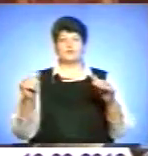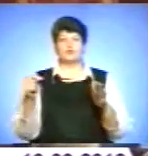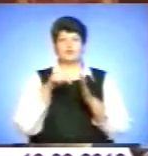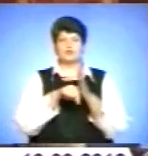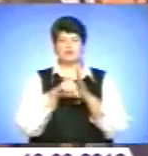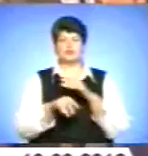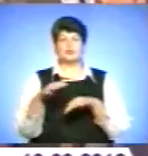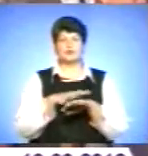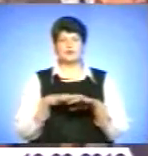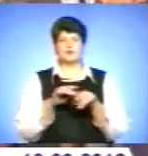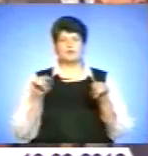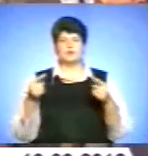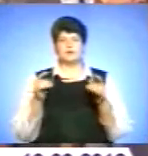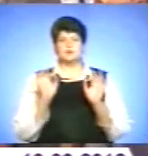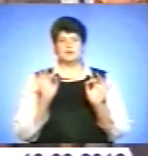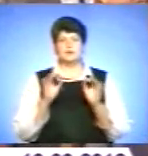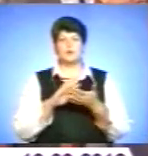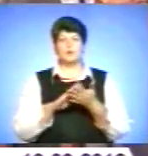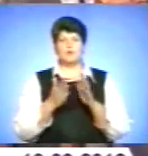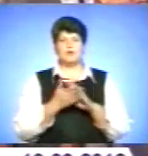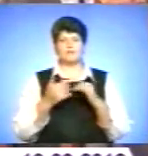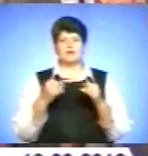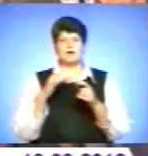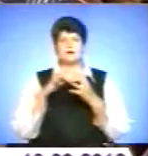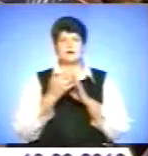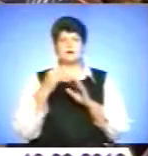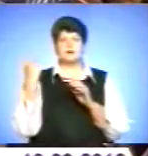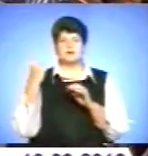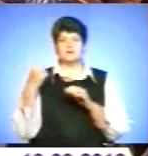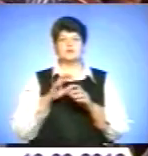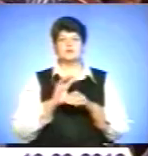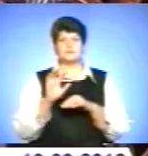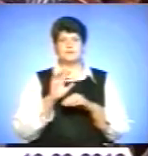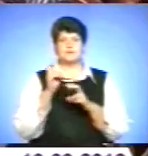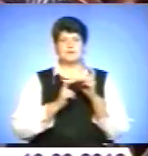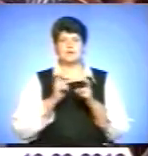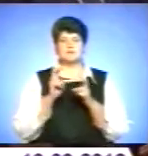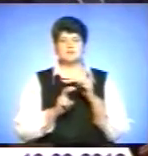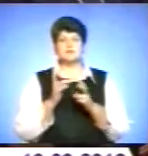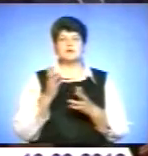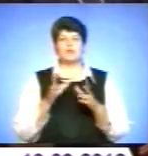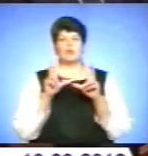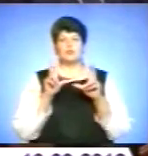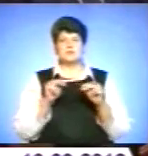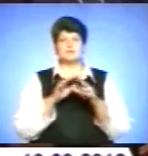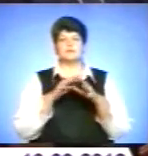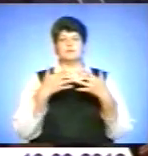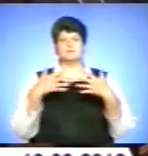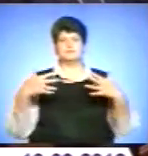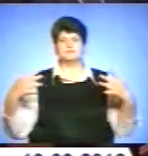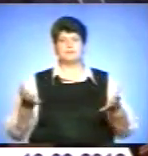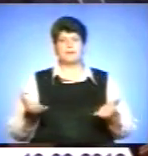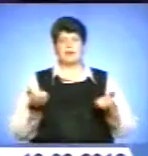сприятливих умов для роботи аграріїв. Тож і підприємцям, і сільгоспворобникам глава держави пообіцяв всебічну підтримку з боку